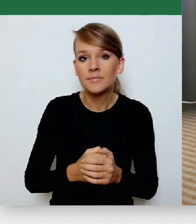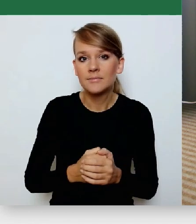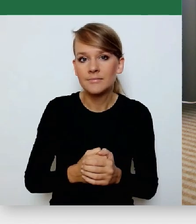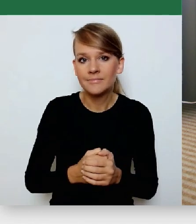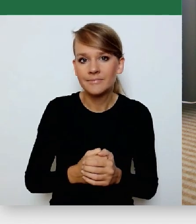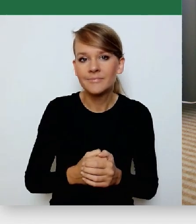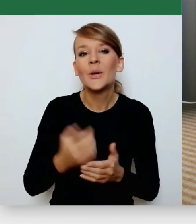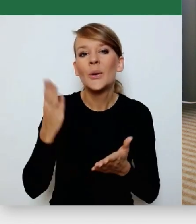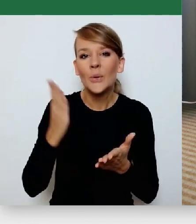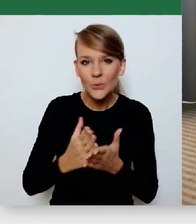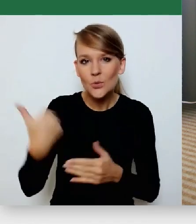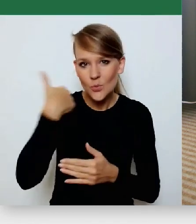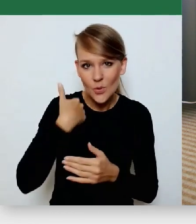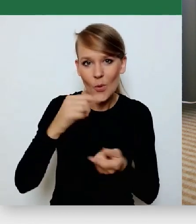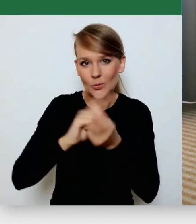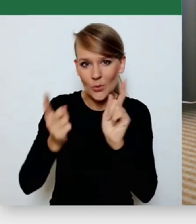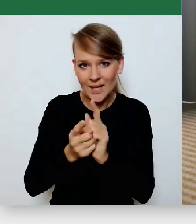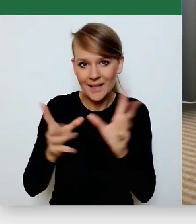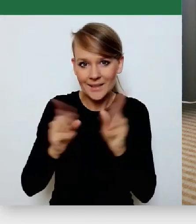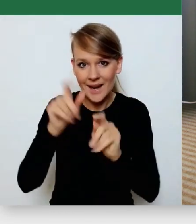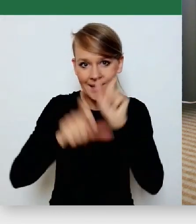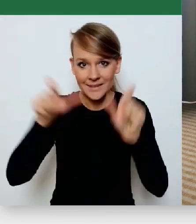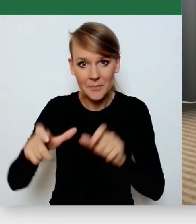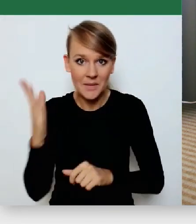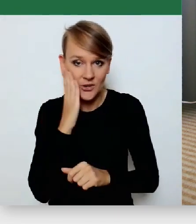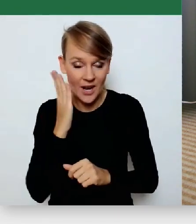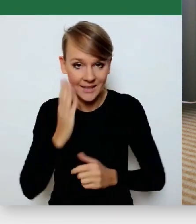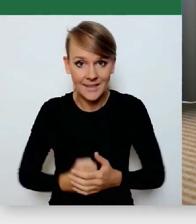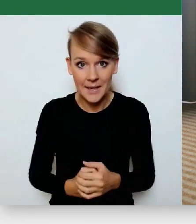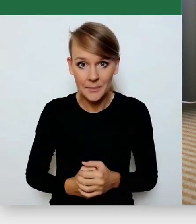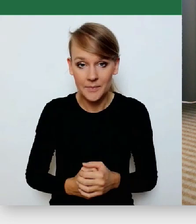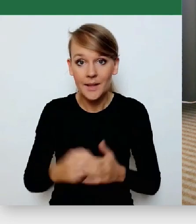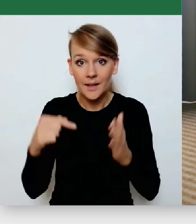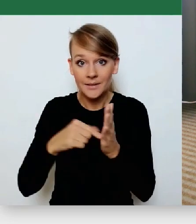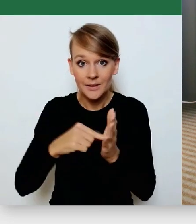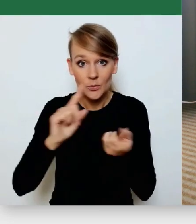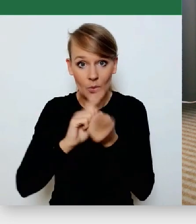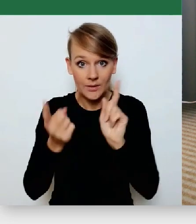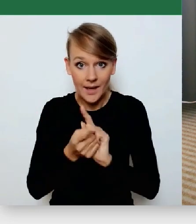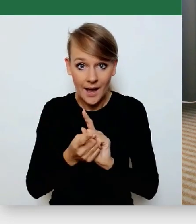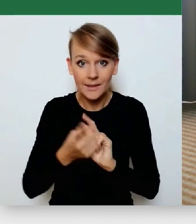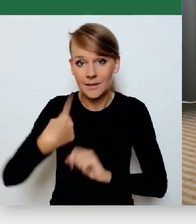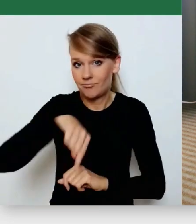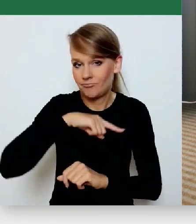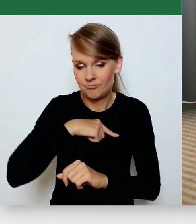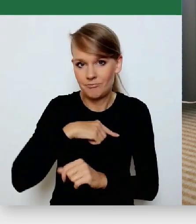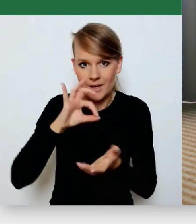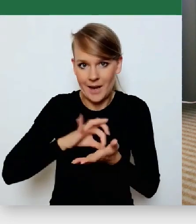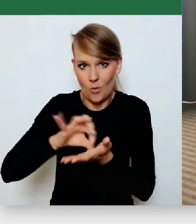już spotkania z mieszkańcami. Takie spotkania my odbywamy przecież regularnie.